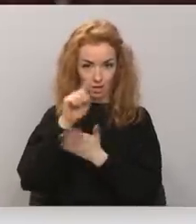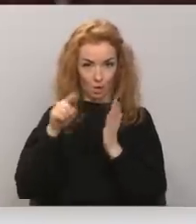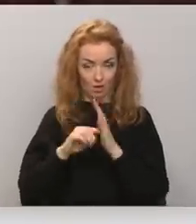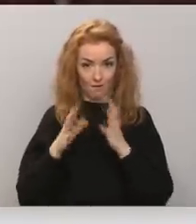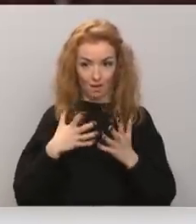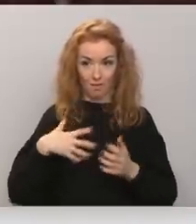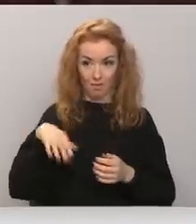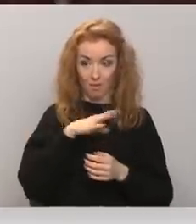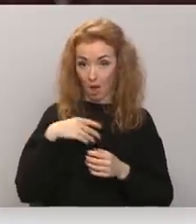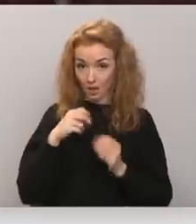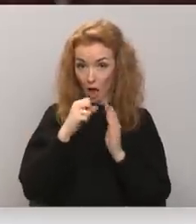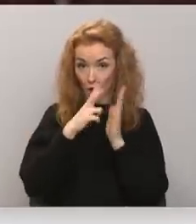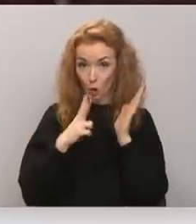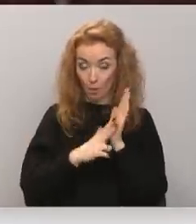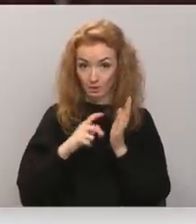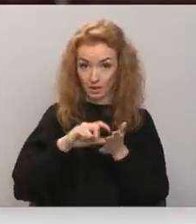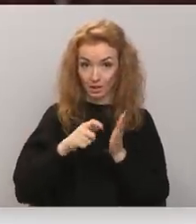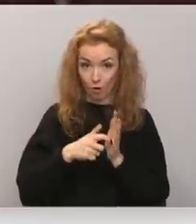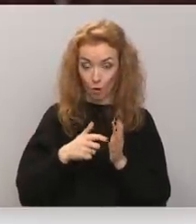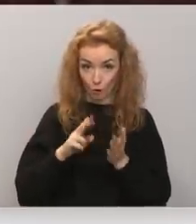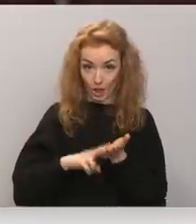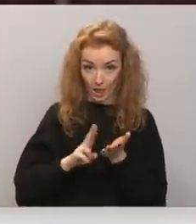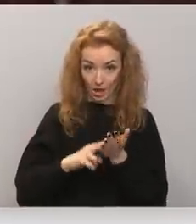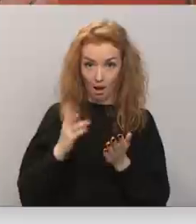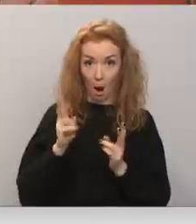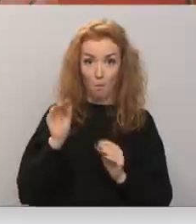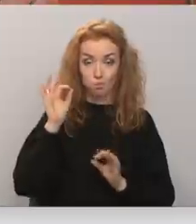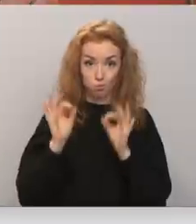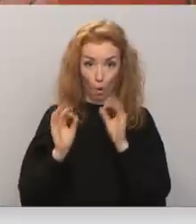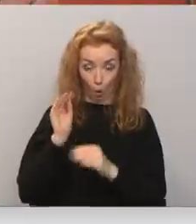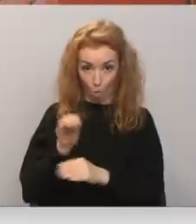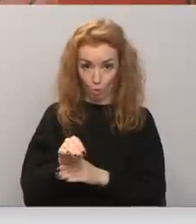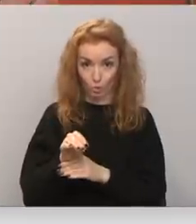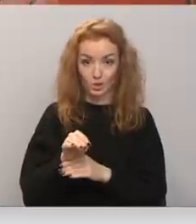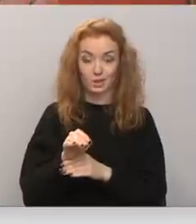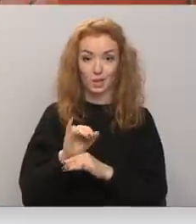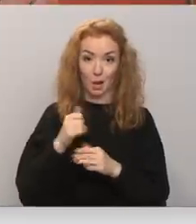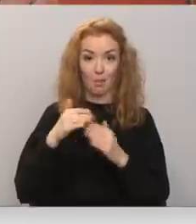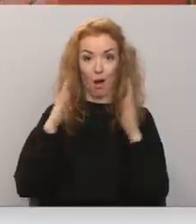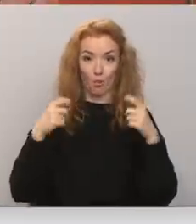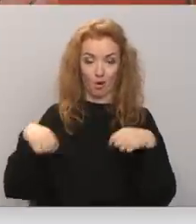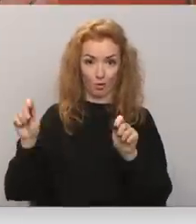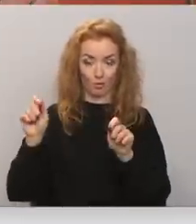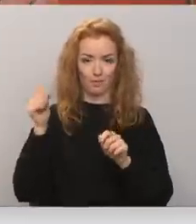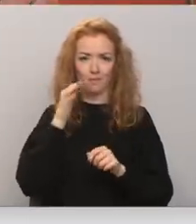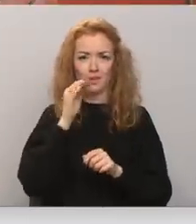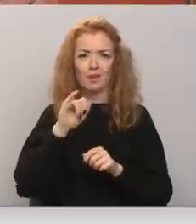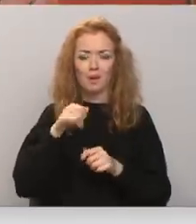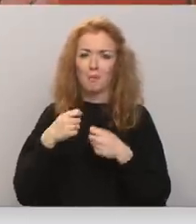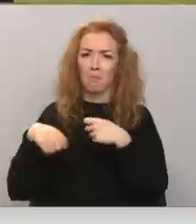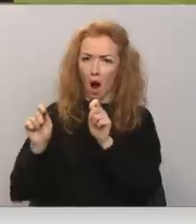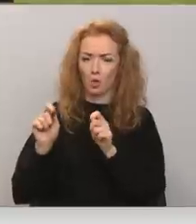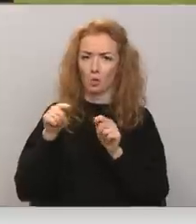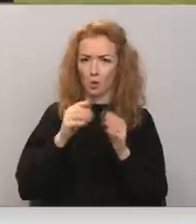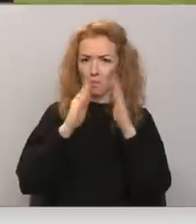mēs 18 dzīvokļītnieku nākam bonusā līdz. Man šķiet, ka māju pārdot, kurā man ir